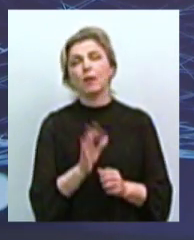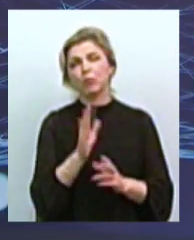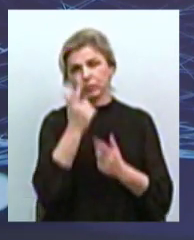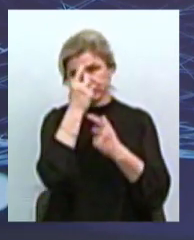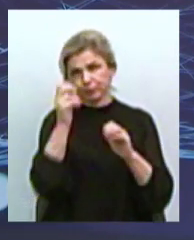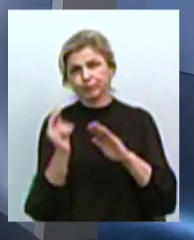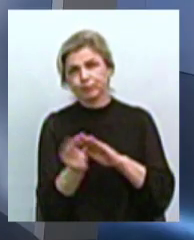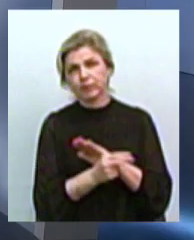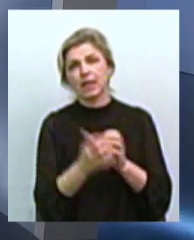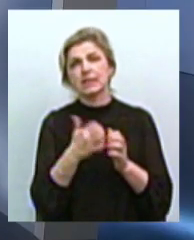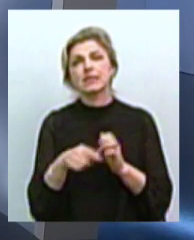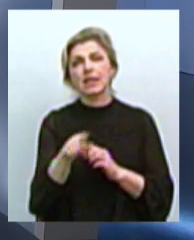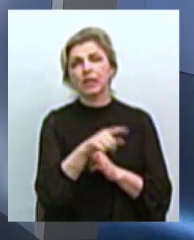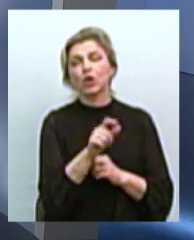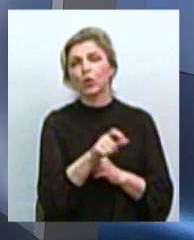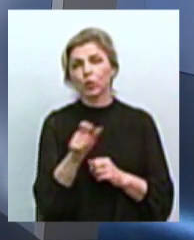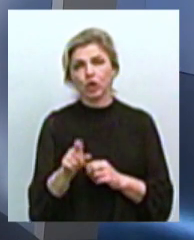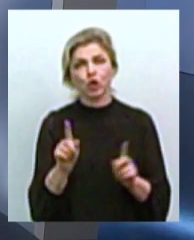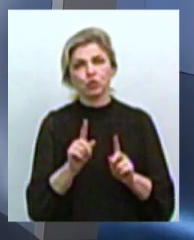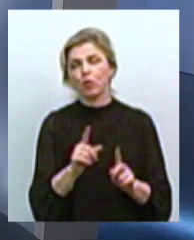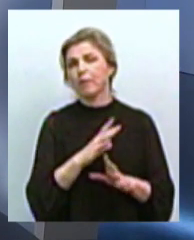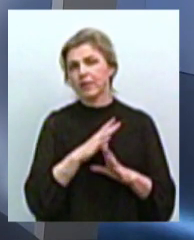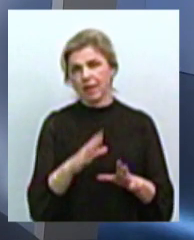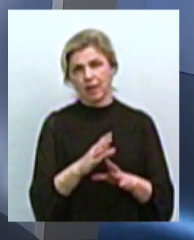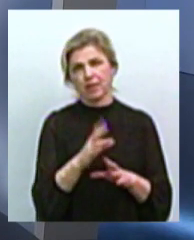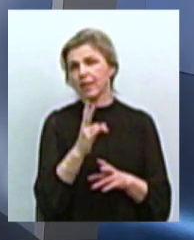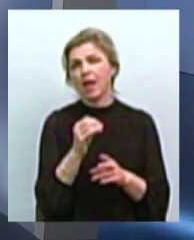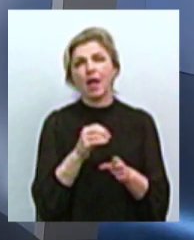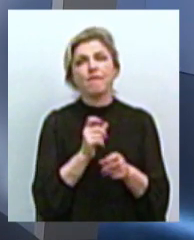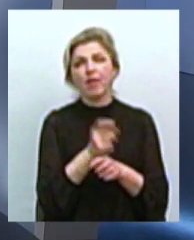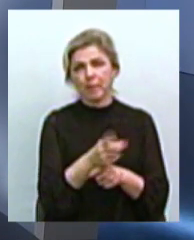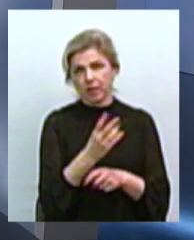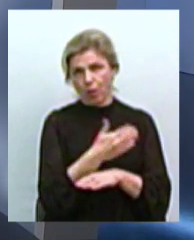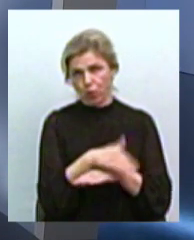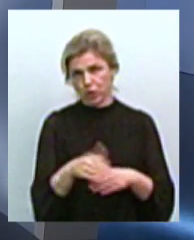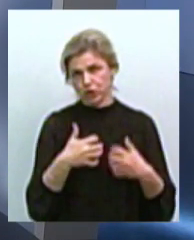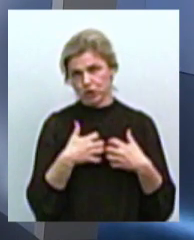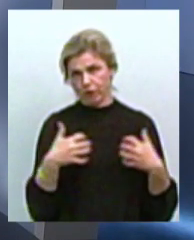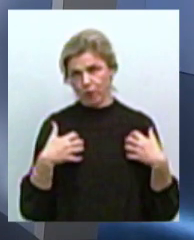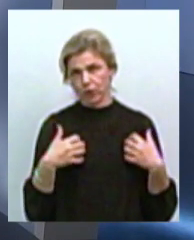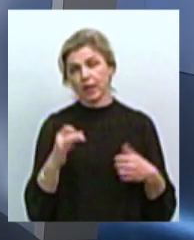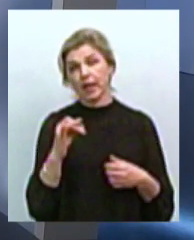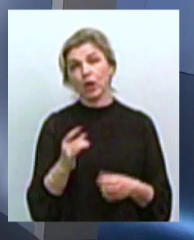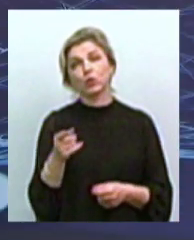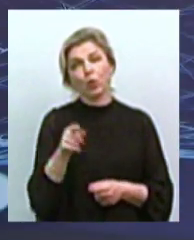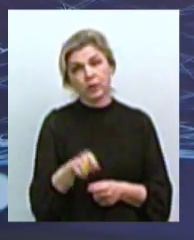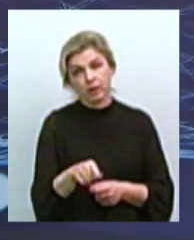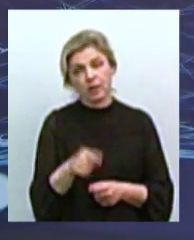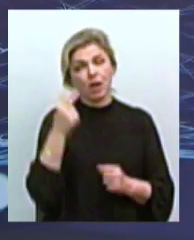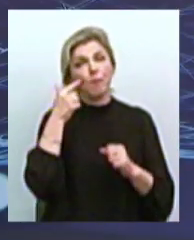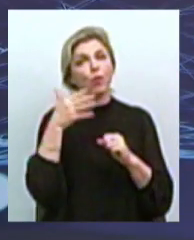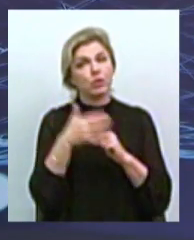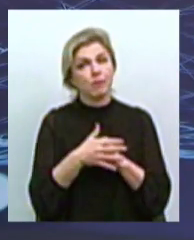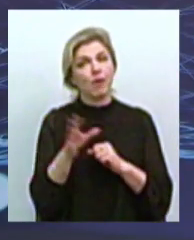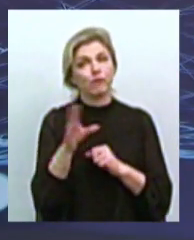щоб вони несли відповідальність, щоб вони їх реєстрували, чіпували і відповідали за кожну тваринку по закону України. І тоді, розуміючи усю